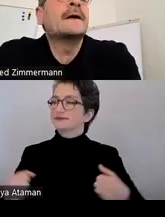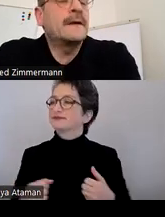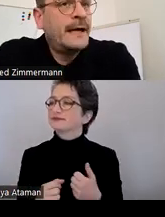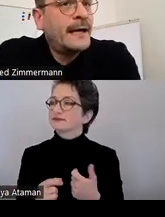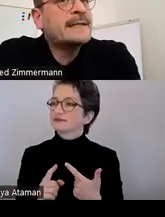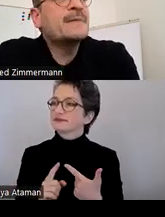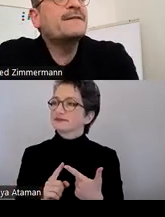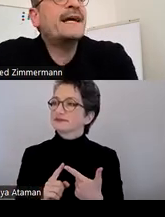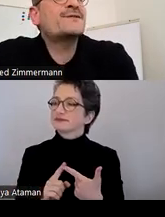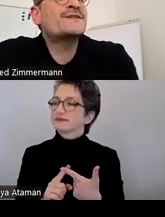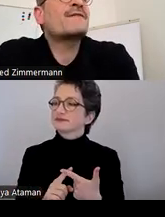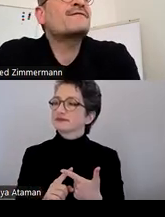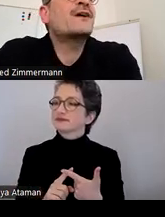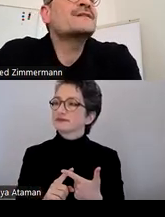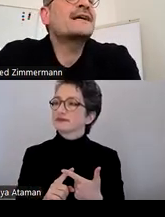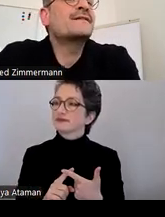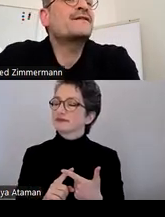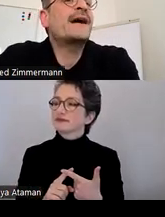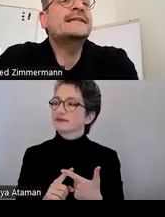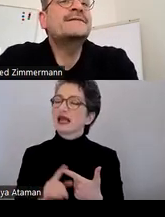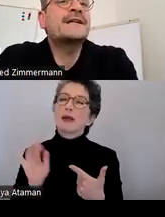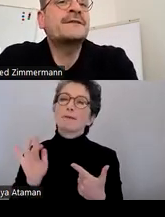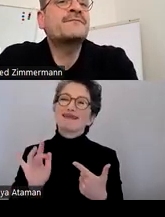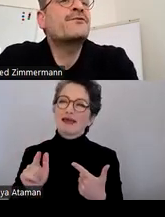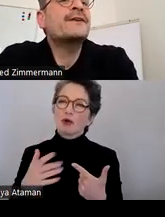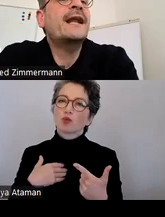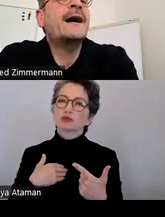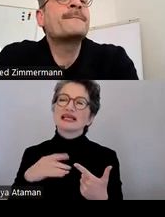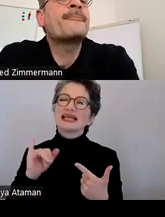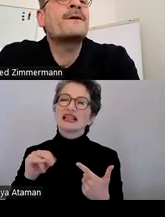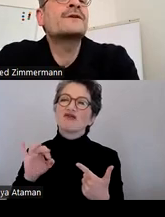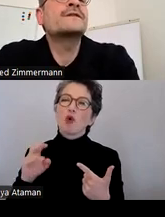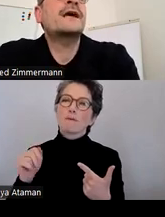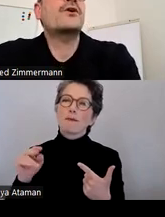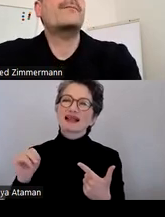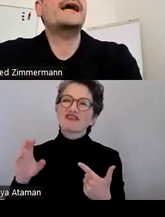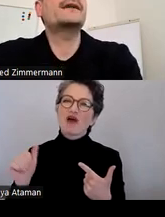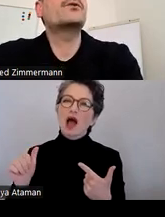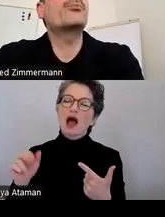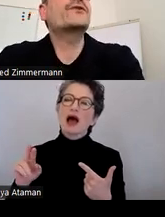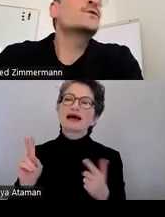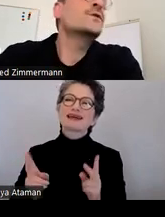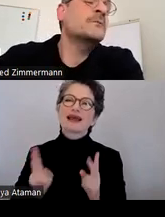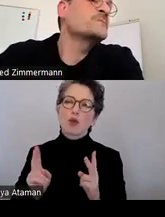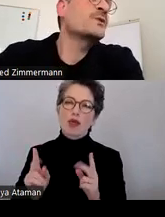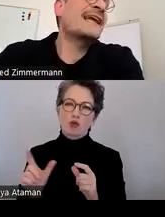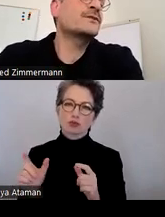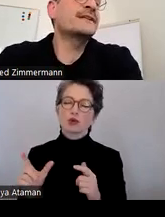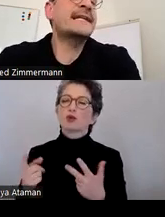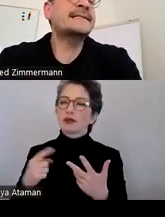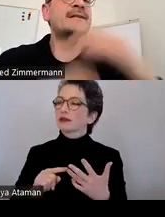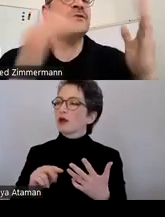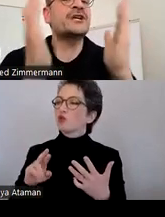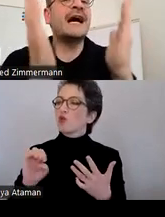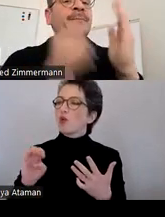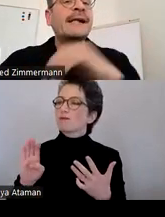als Mittelwert sozusagen wieder unsere Informative in Regular und dann noch mal eine Roboto im sogenannten